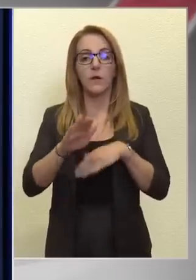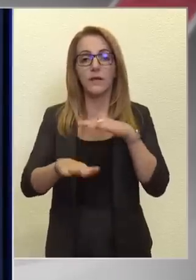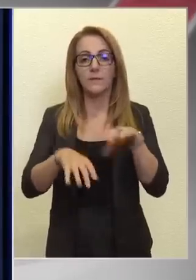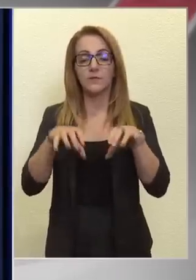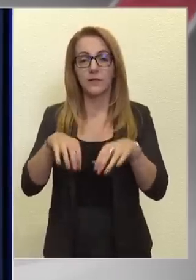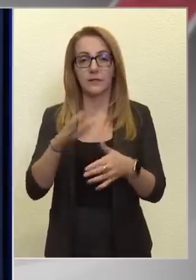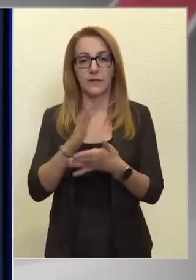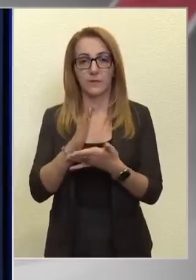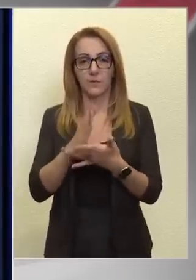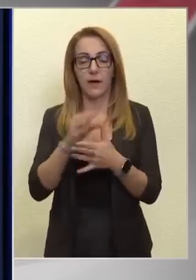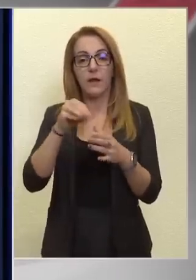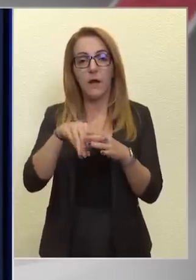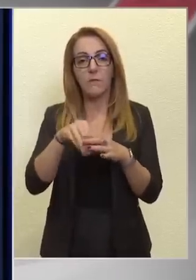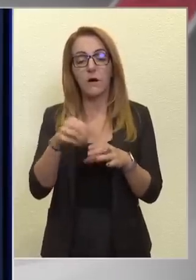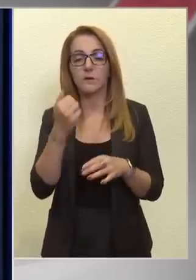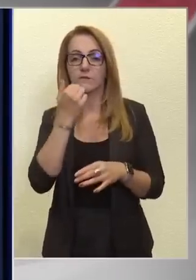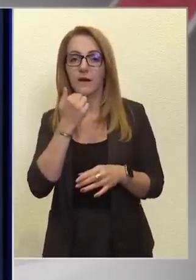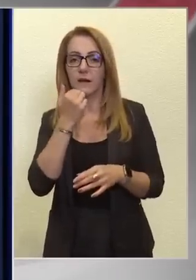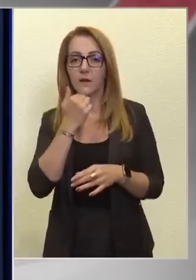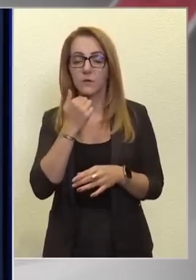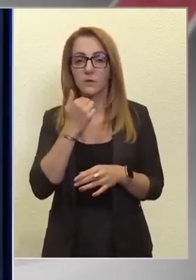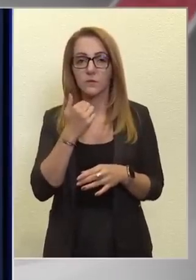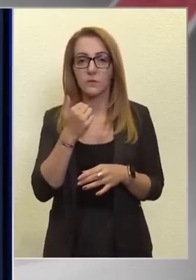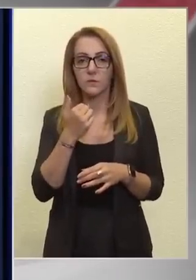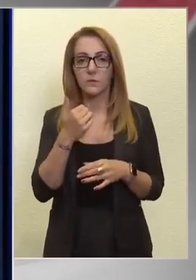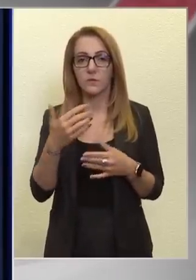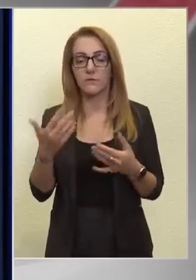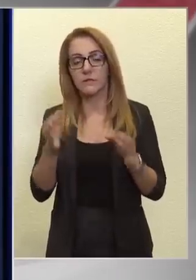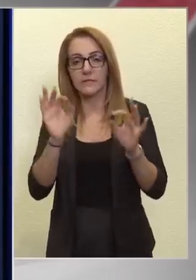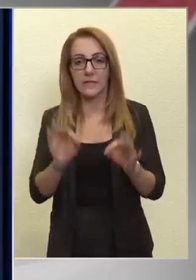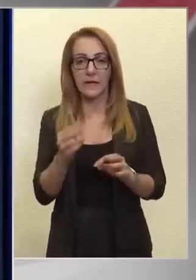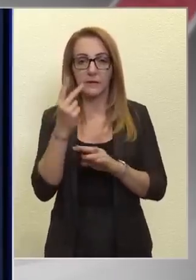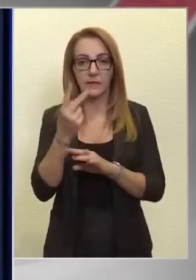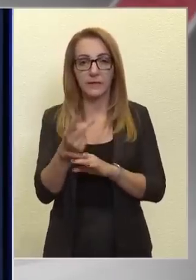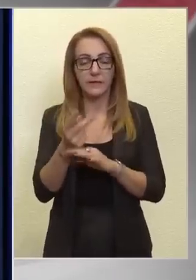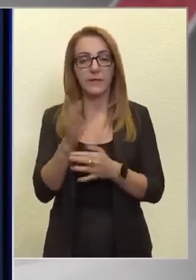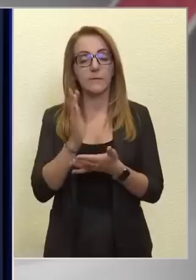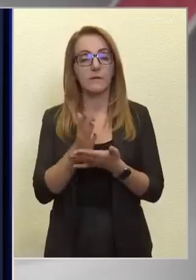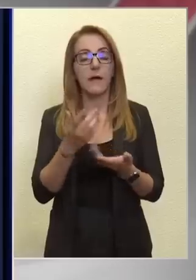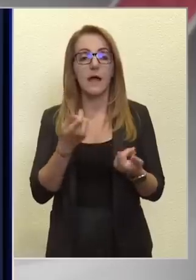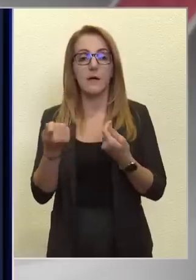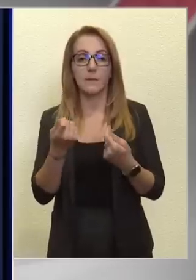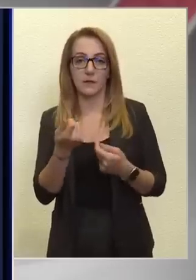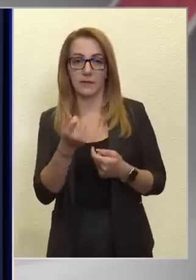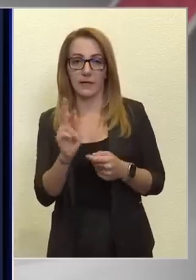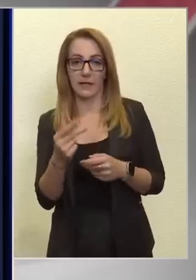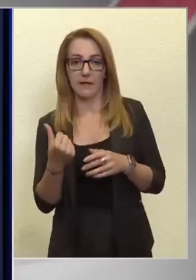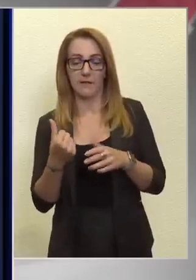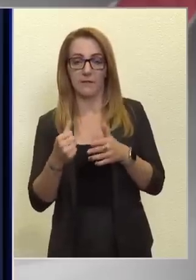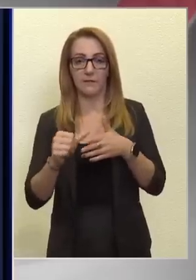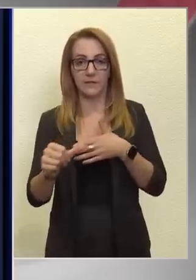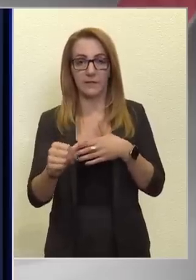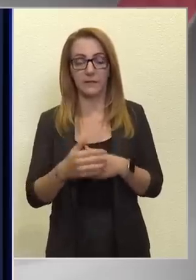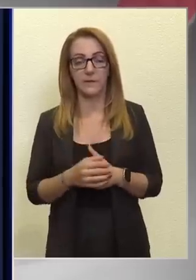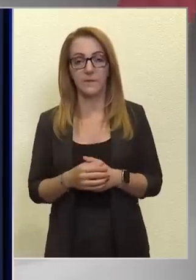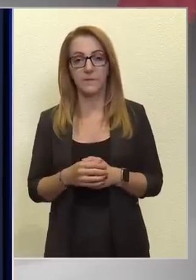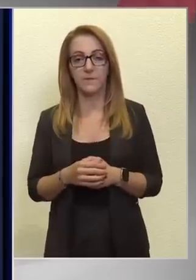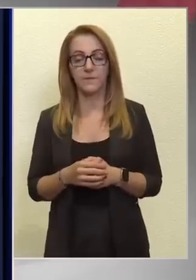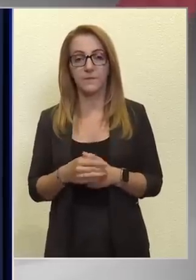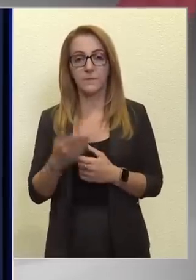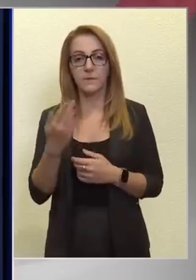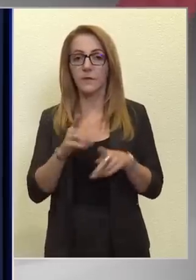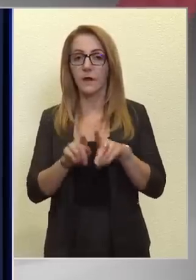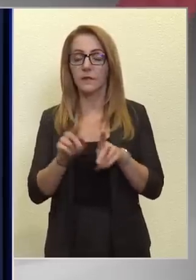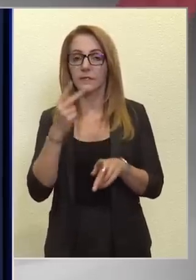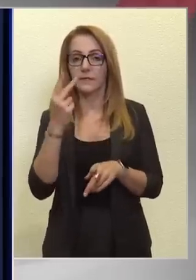tettünk abban, hogy például a vállalkozók vagy a cégek tekintetében már piaci árat kell fizetni. Tehát ha